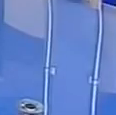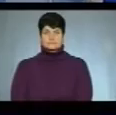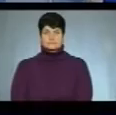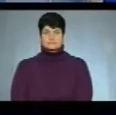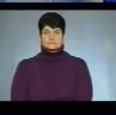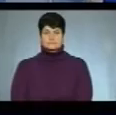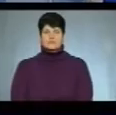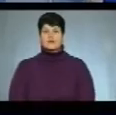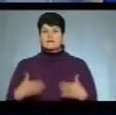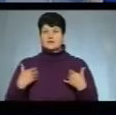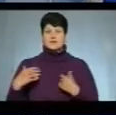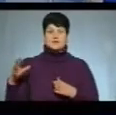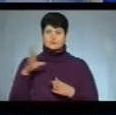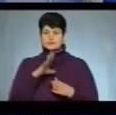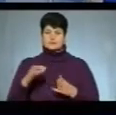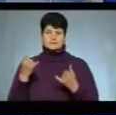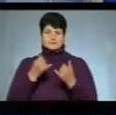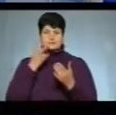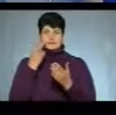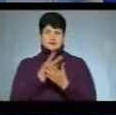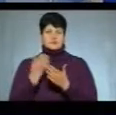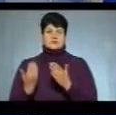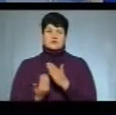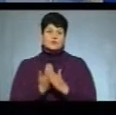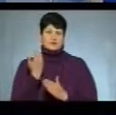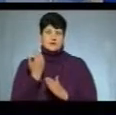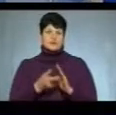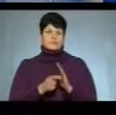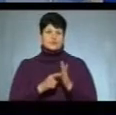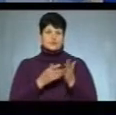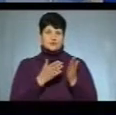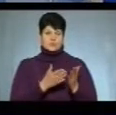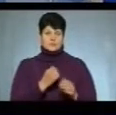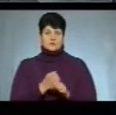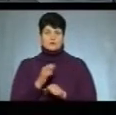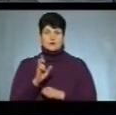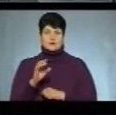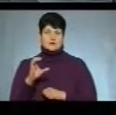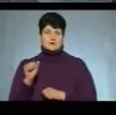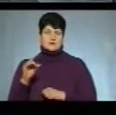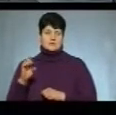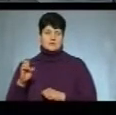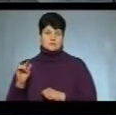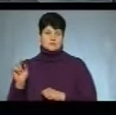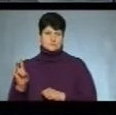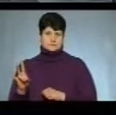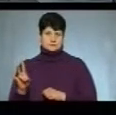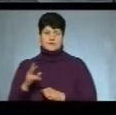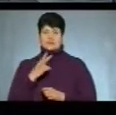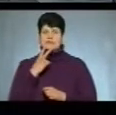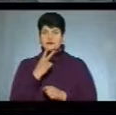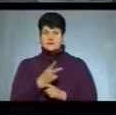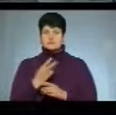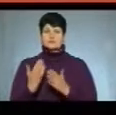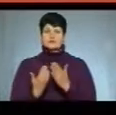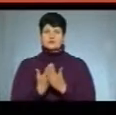Вітаю всіх, хто до нас приєднався. Ви дивитесь новини у студії Богдана Сарабун. Дивіться у випуску.